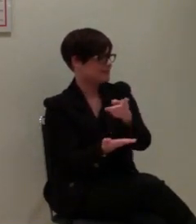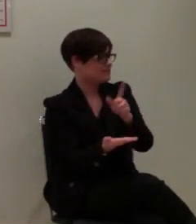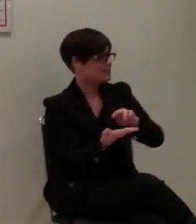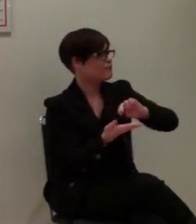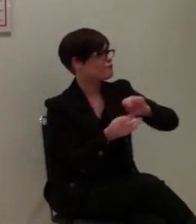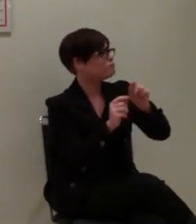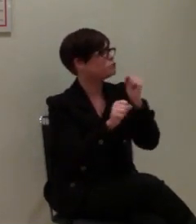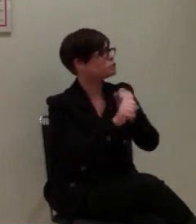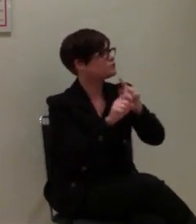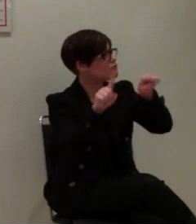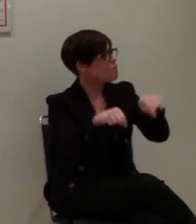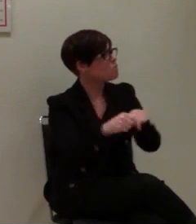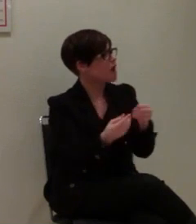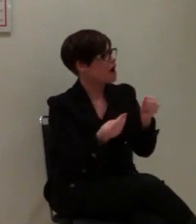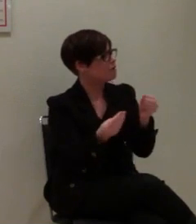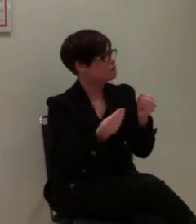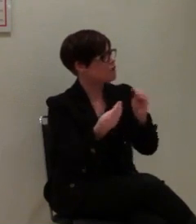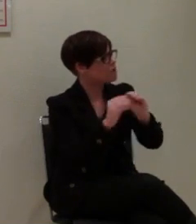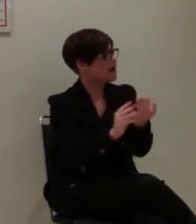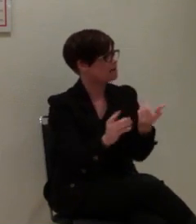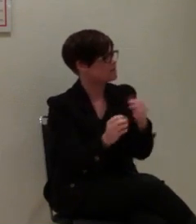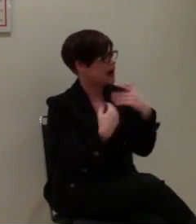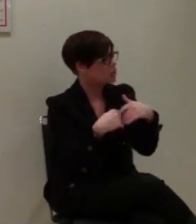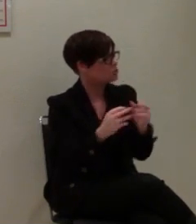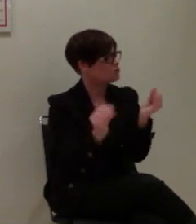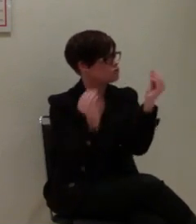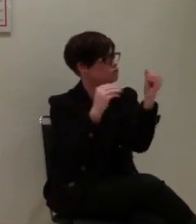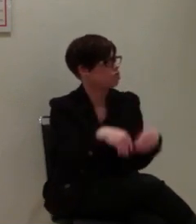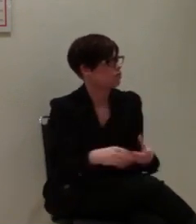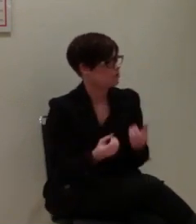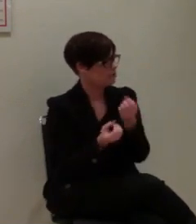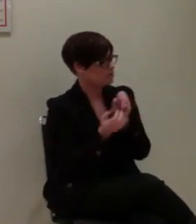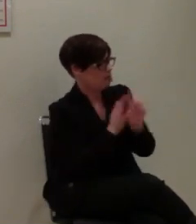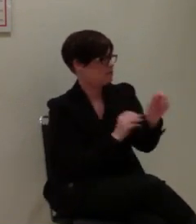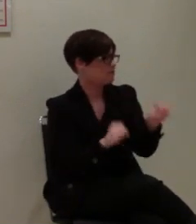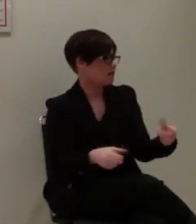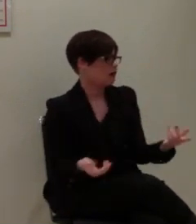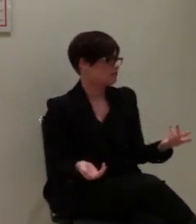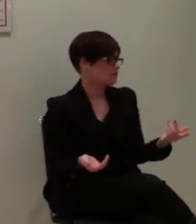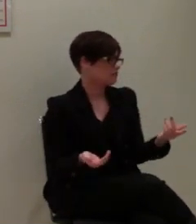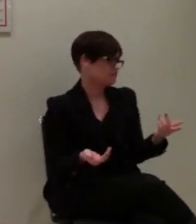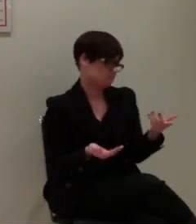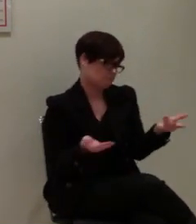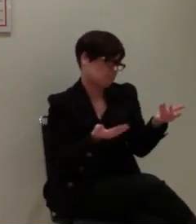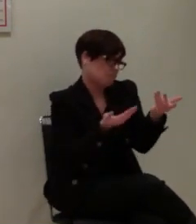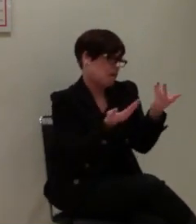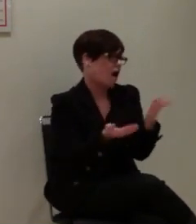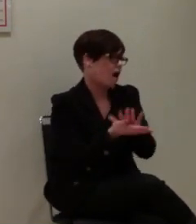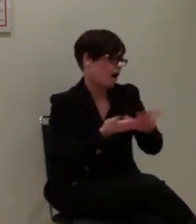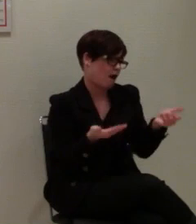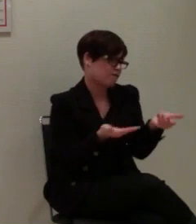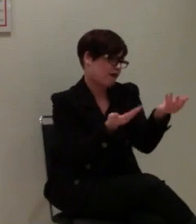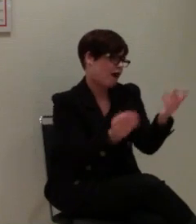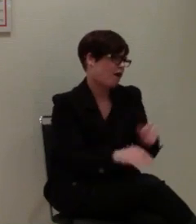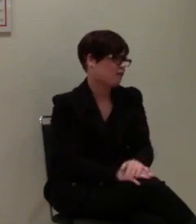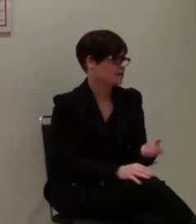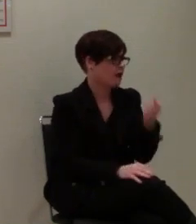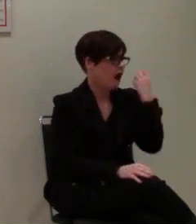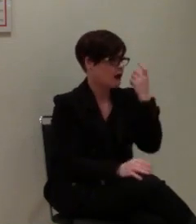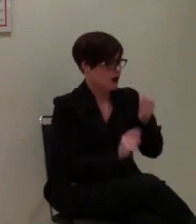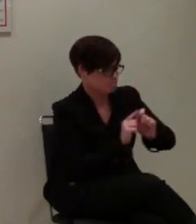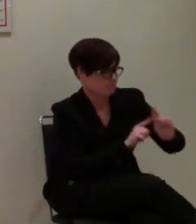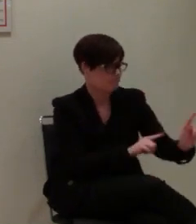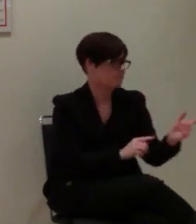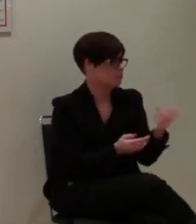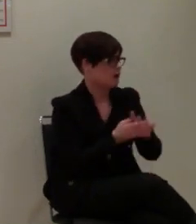vorbereiten, die dann eine SMS zusammenstellen oder mit einem Leichtsmacht eine entsprechende SMS zusammenzustellen, um einen Alarm abzusetzen,